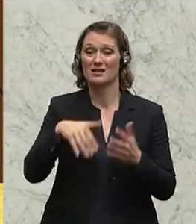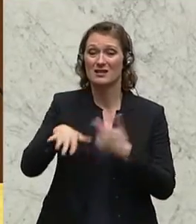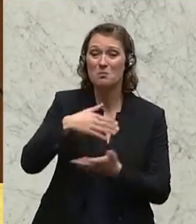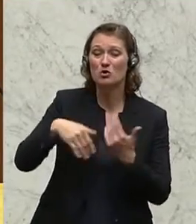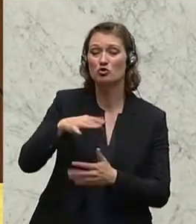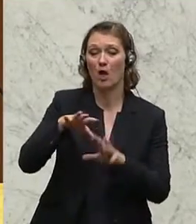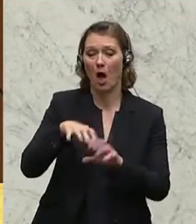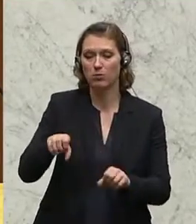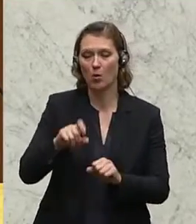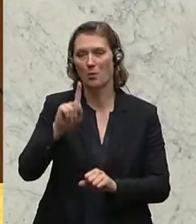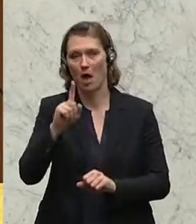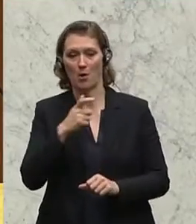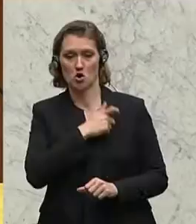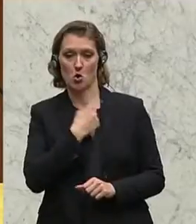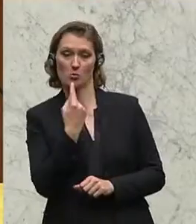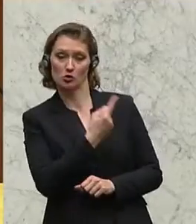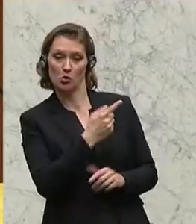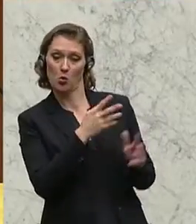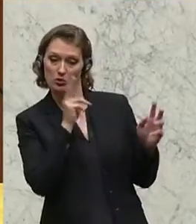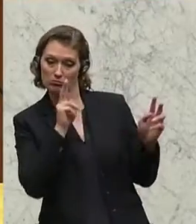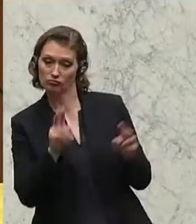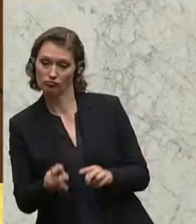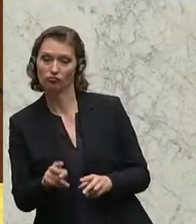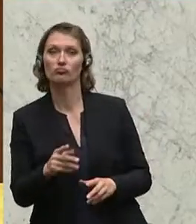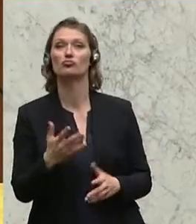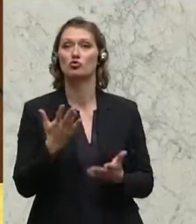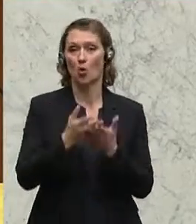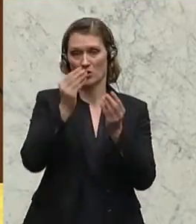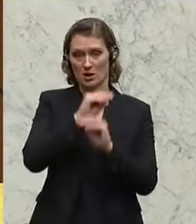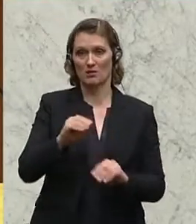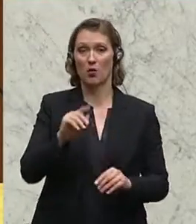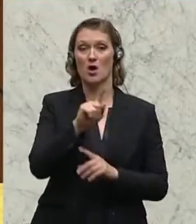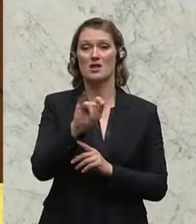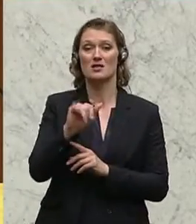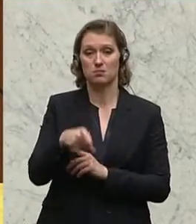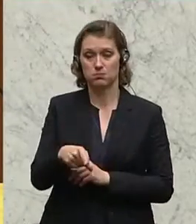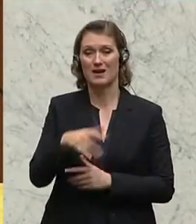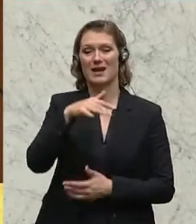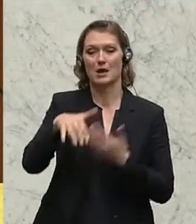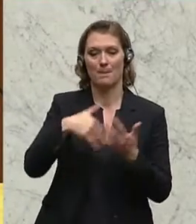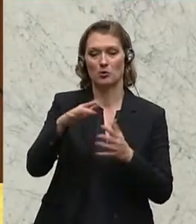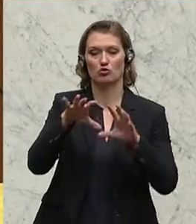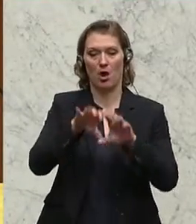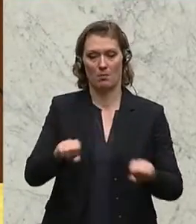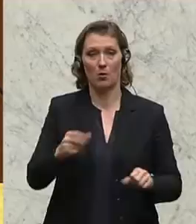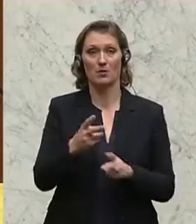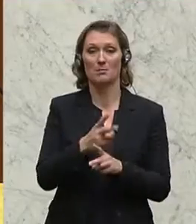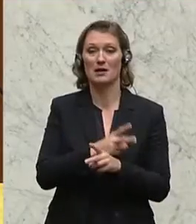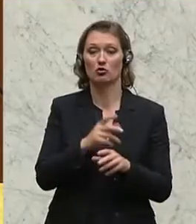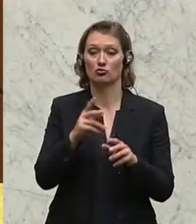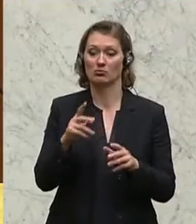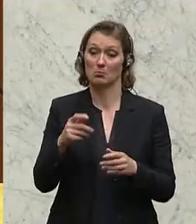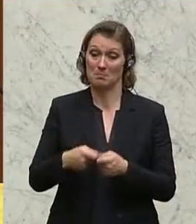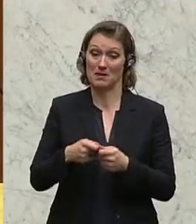CETA jetzt auch nicht ganz klar war. Aber von der Kommissionsseite her wurde das kommuniziert, dass DITIB ein gemischtes Abkommen sein wird. Das bedeutet, die Mitgliedstaaten